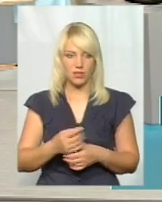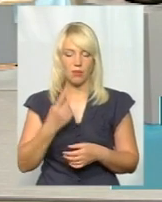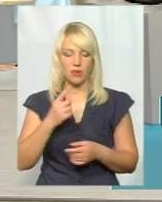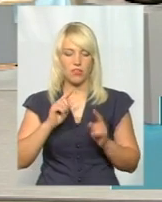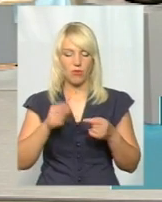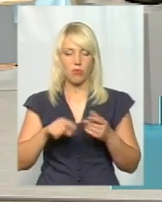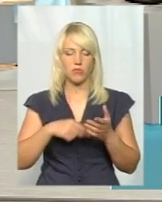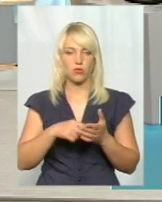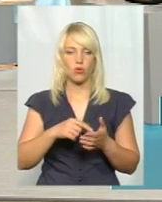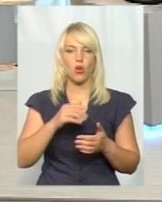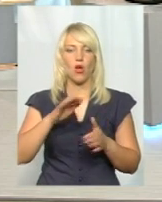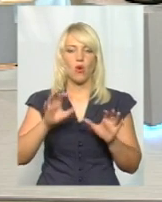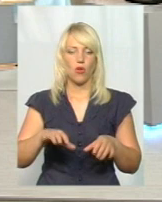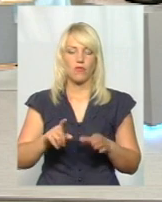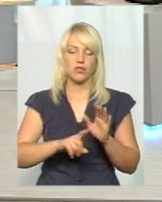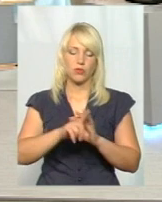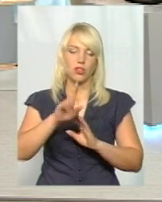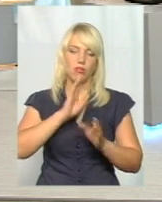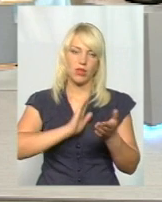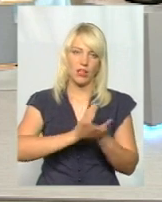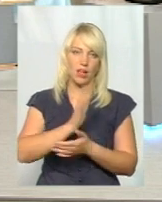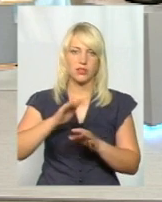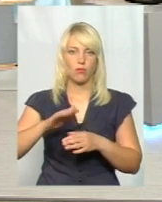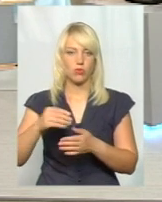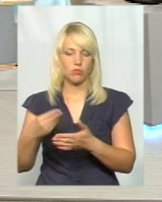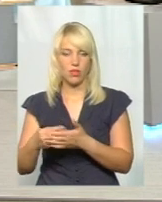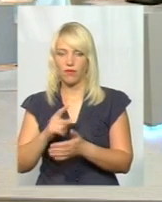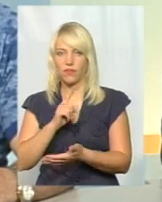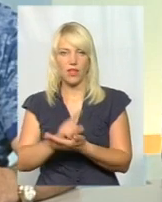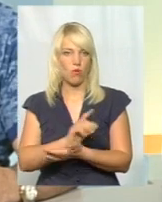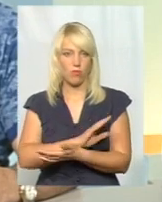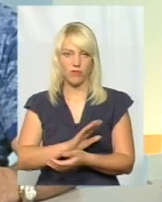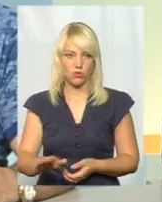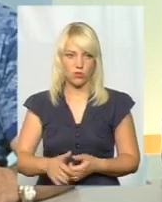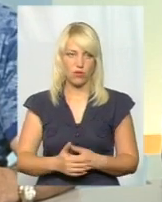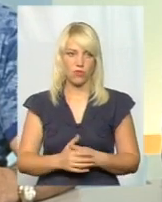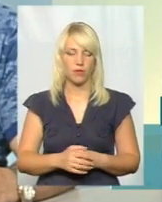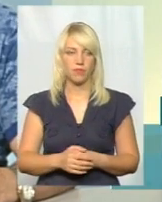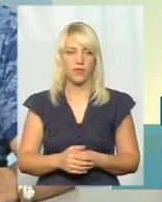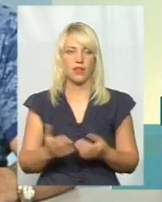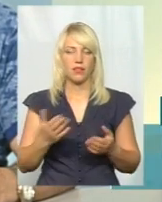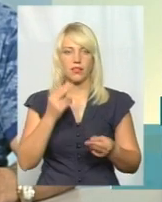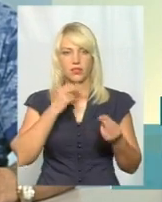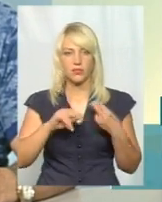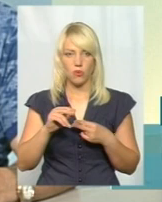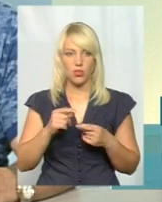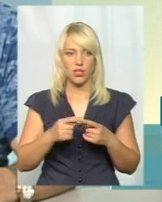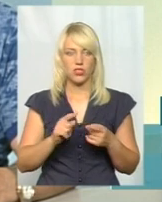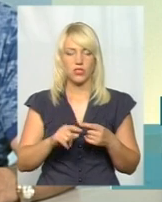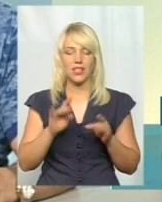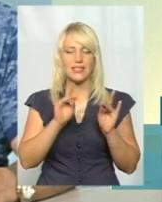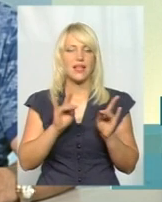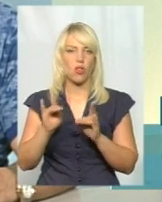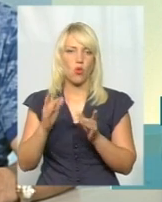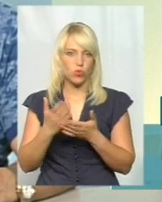голови – спочатку якість, потім тариф. Не обов'язково якісь покращення середнього салону, вони потребують